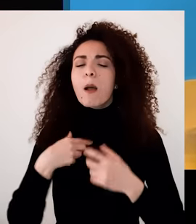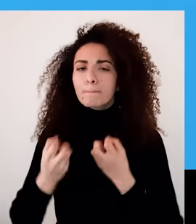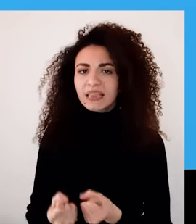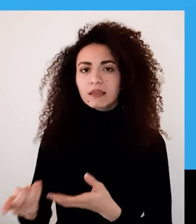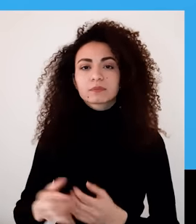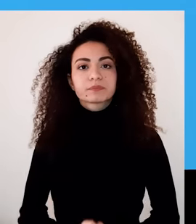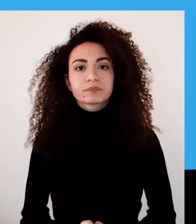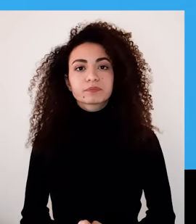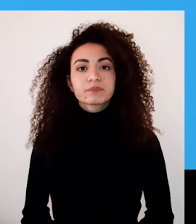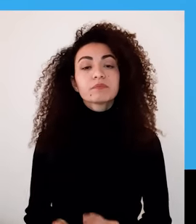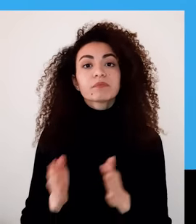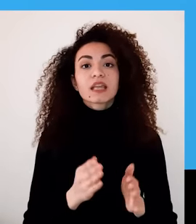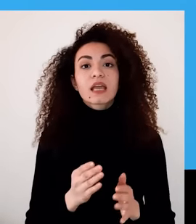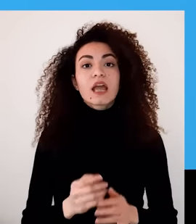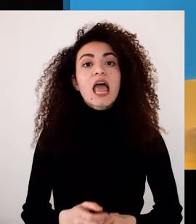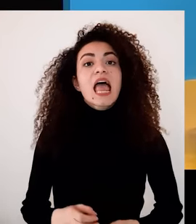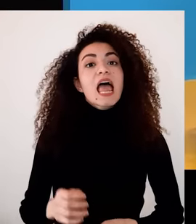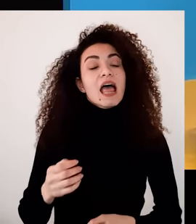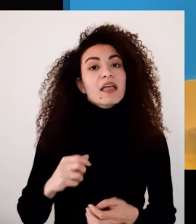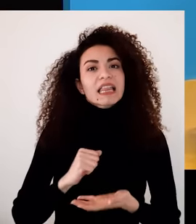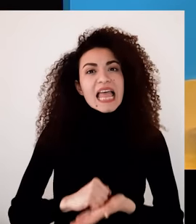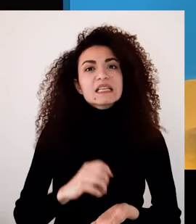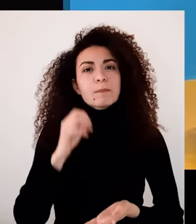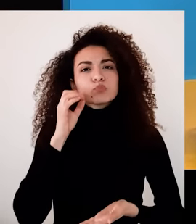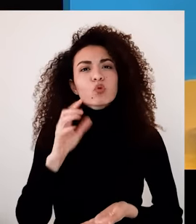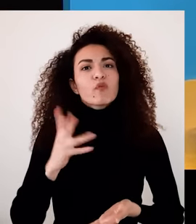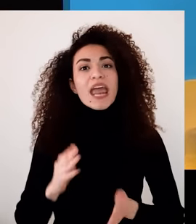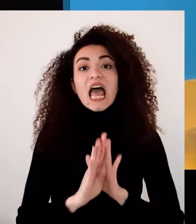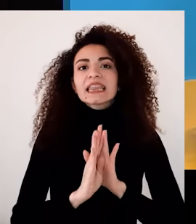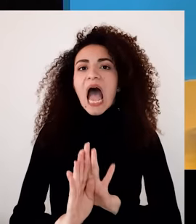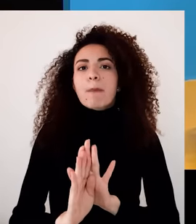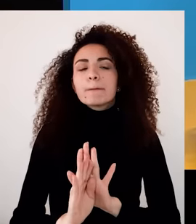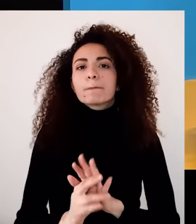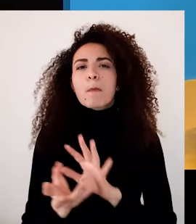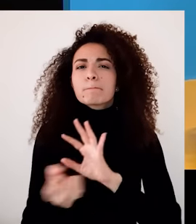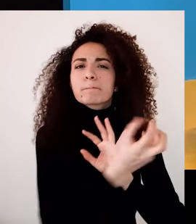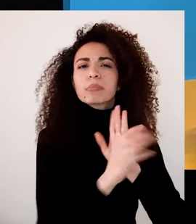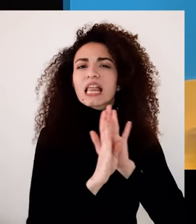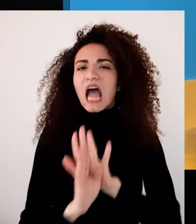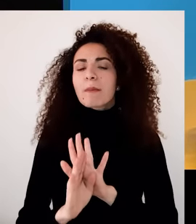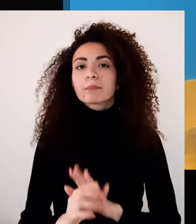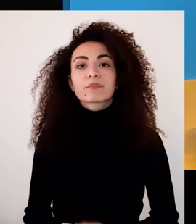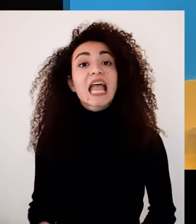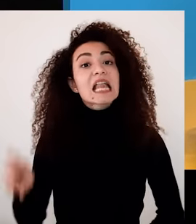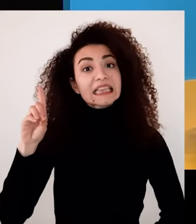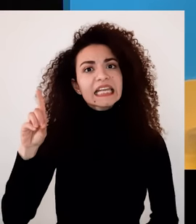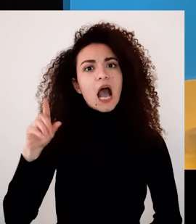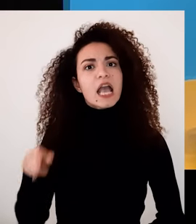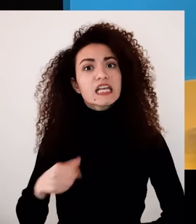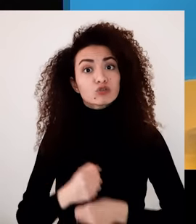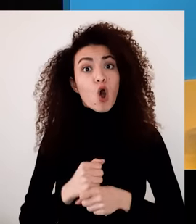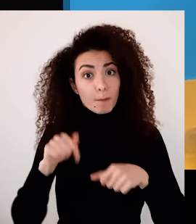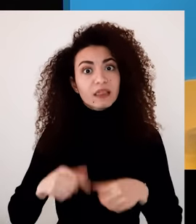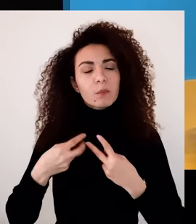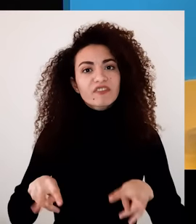السترينجز عرضنا قسم منها صادقة مصادر دعم أو ريسورس بهات مبادرة كانت دينا بحاجة